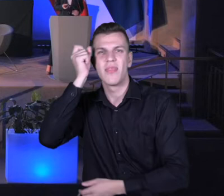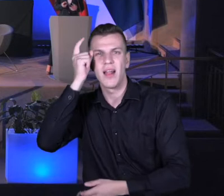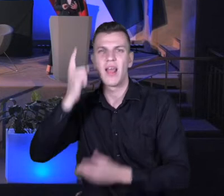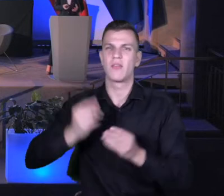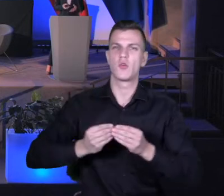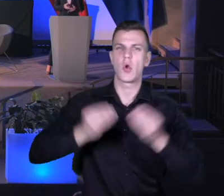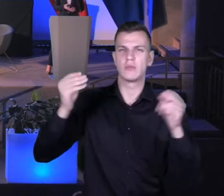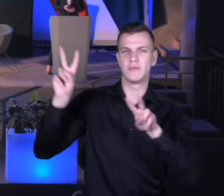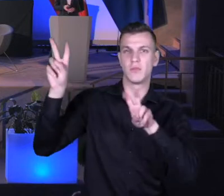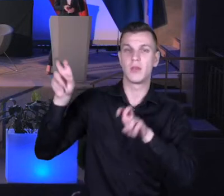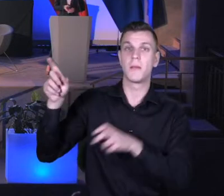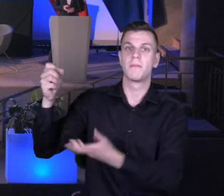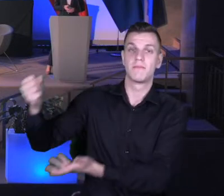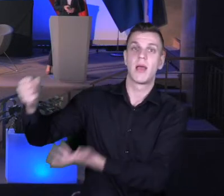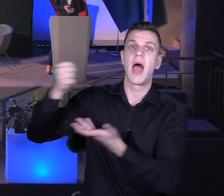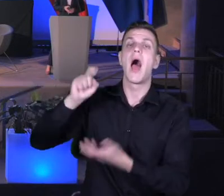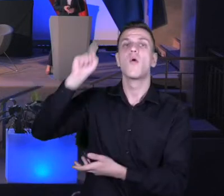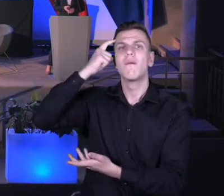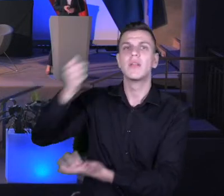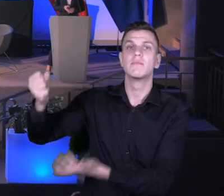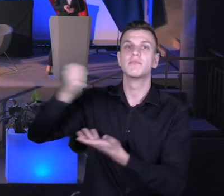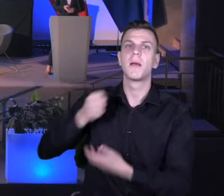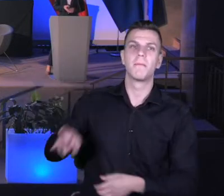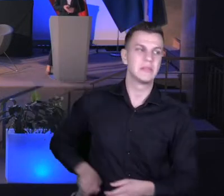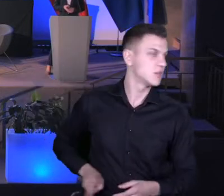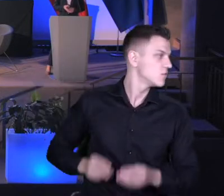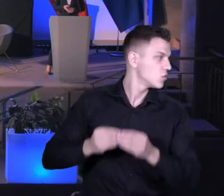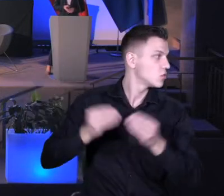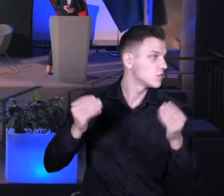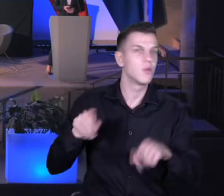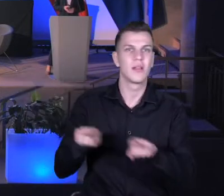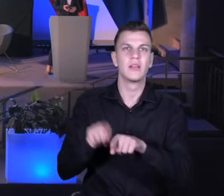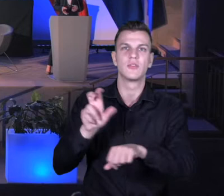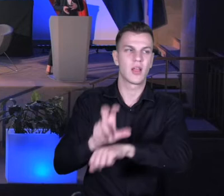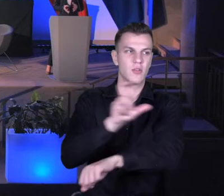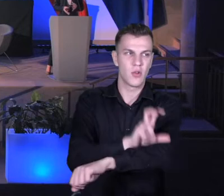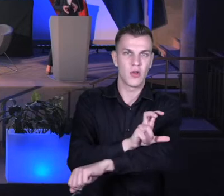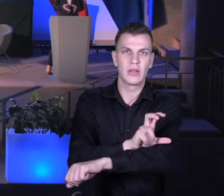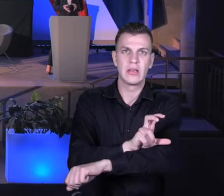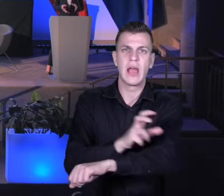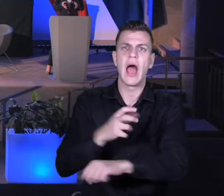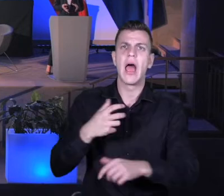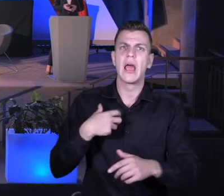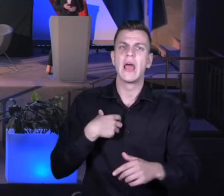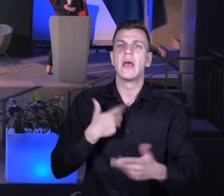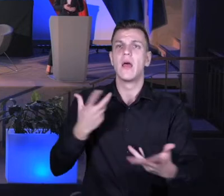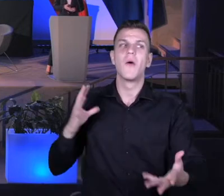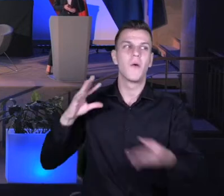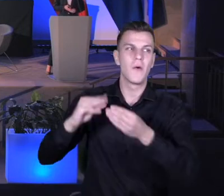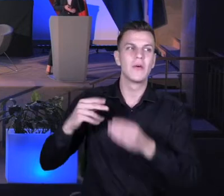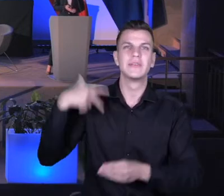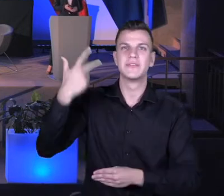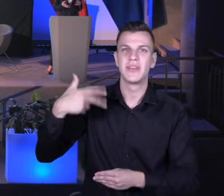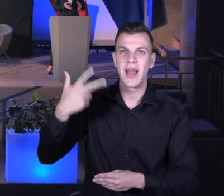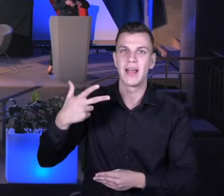ale tutaj głównym grantodawcą było Ministerstwo Rozwoju i Technologii. Zawahałam się, przez te trzy lata kilkakrotnie